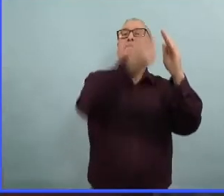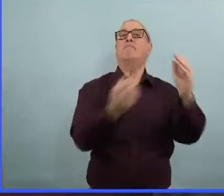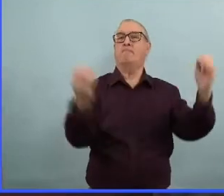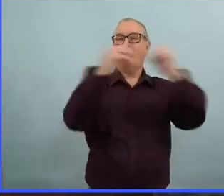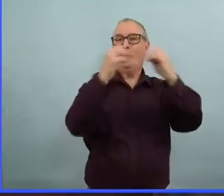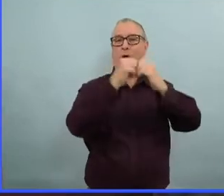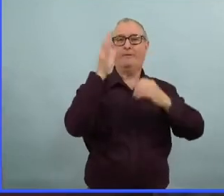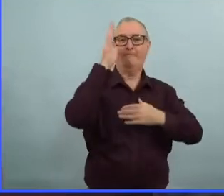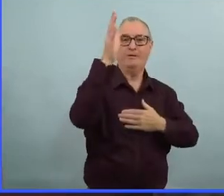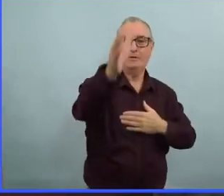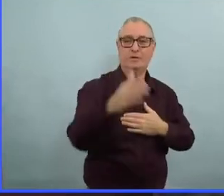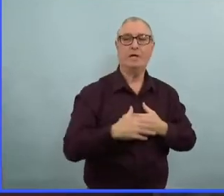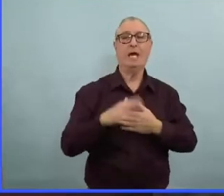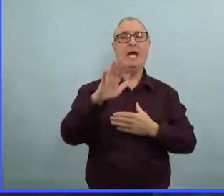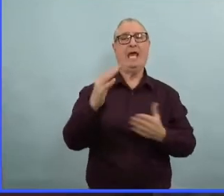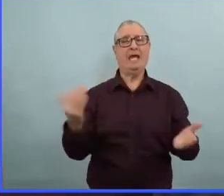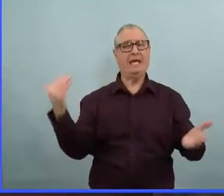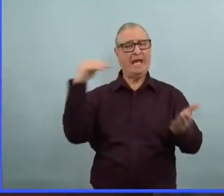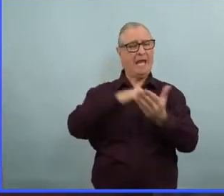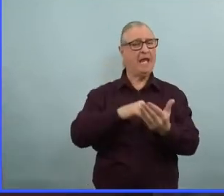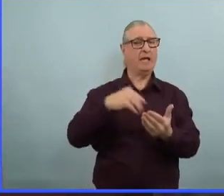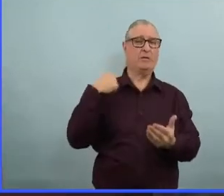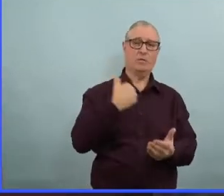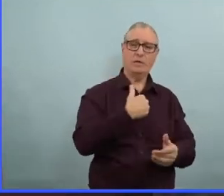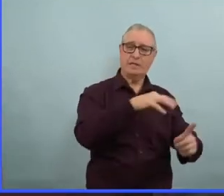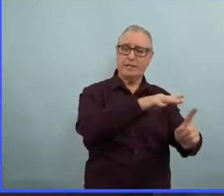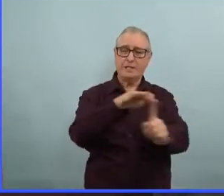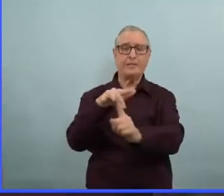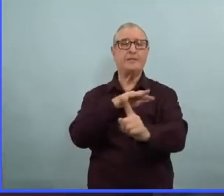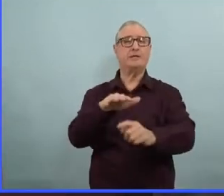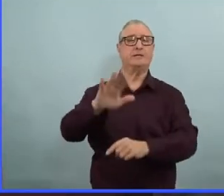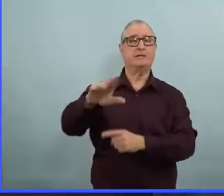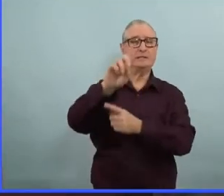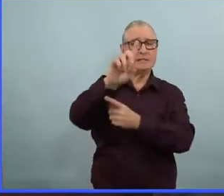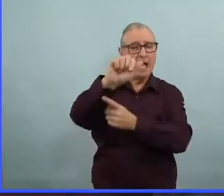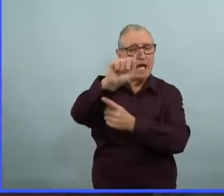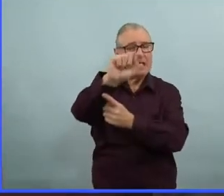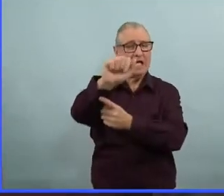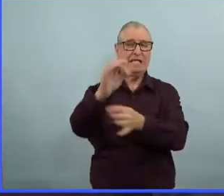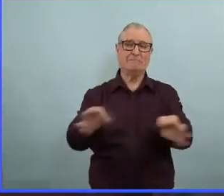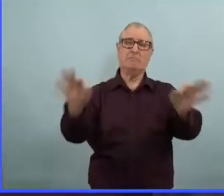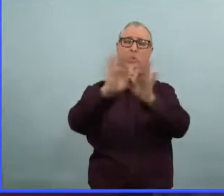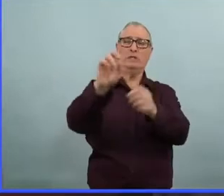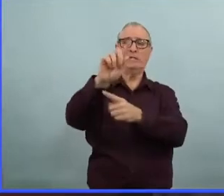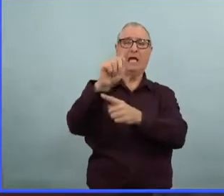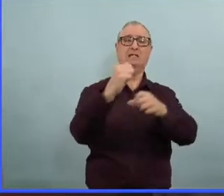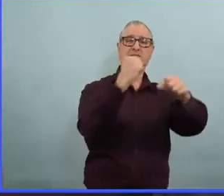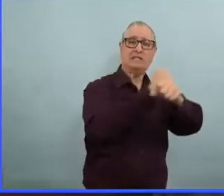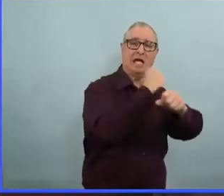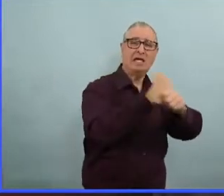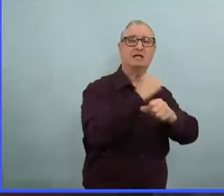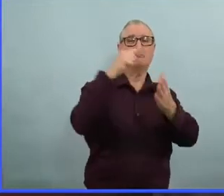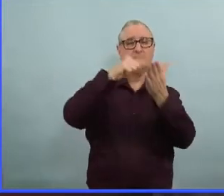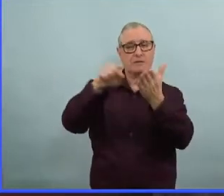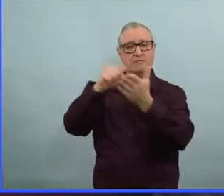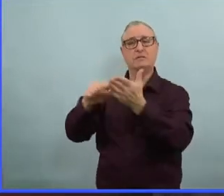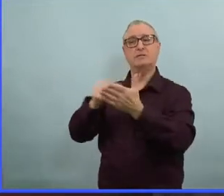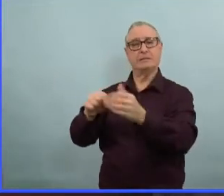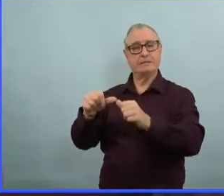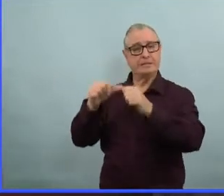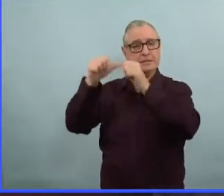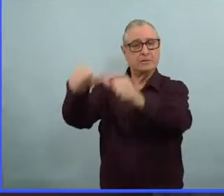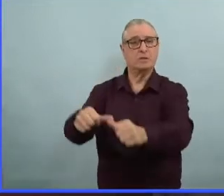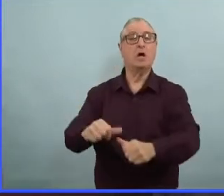En fonction des données que nous aurons, nous allons essayer d'éliminer une grande partie des restrictions de limite des